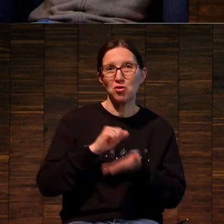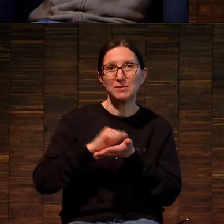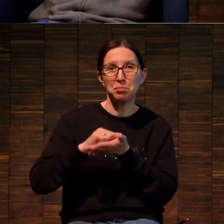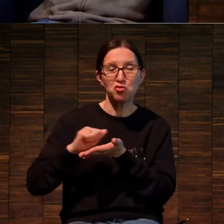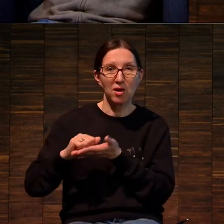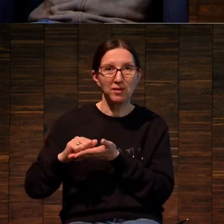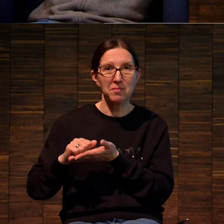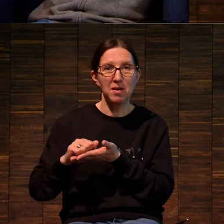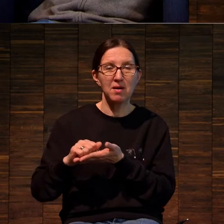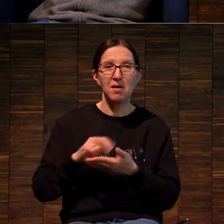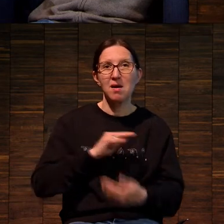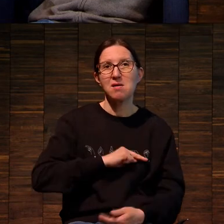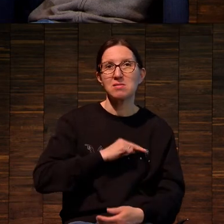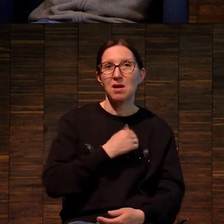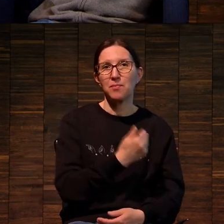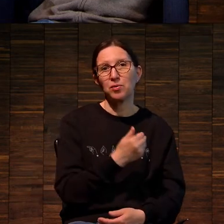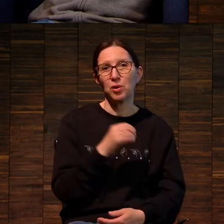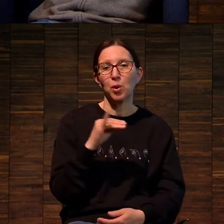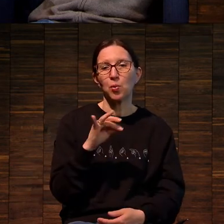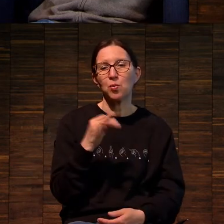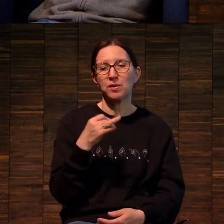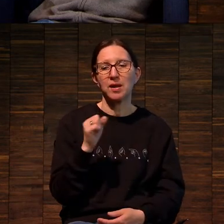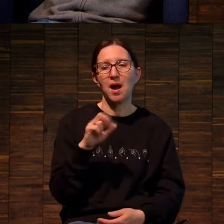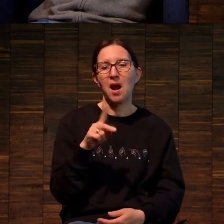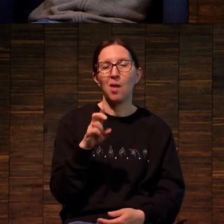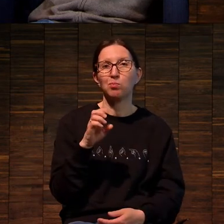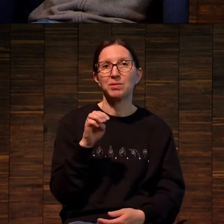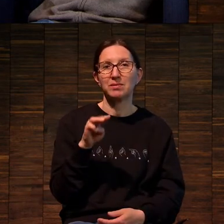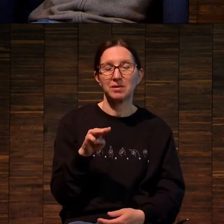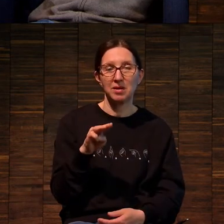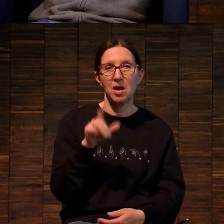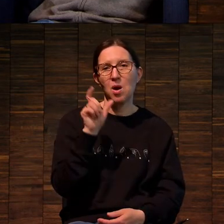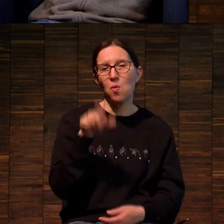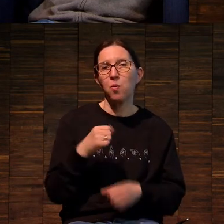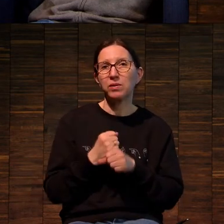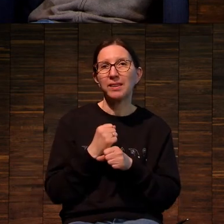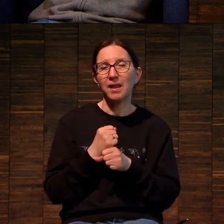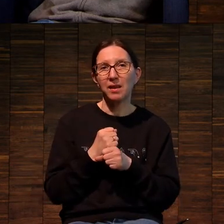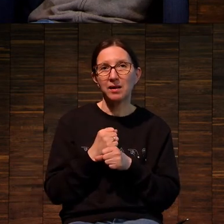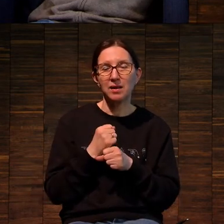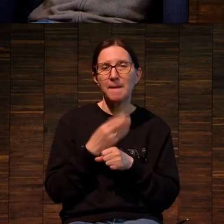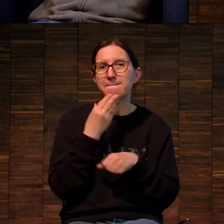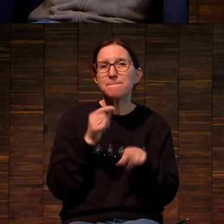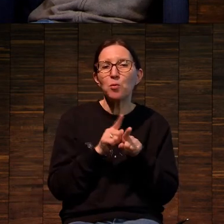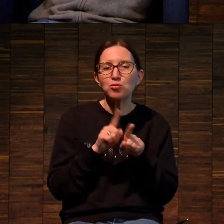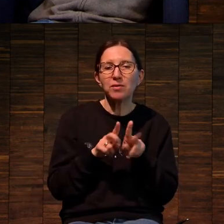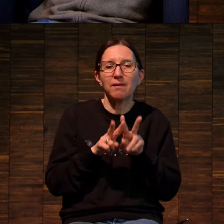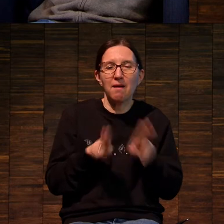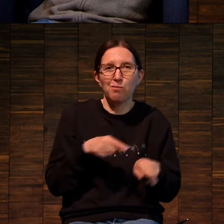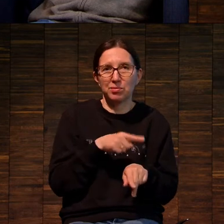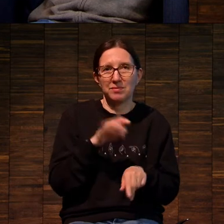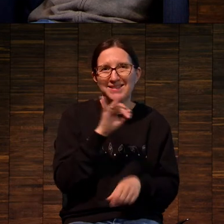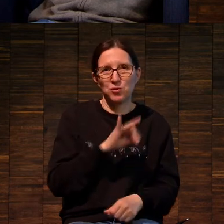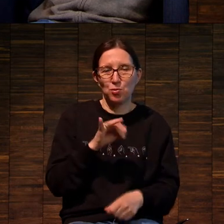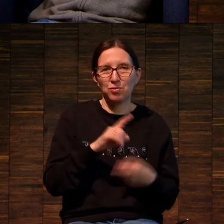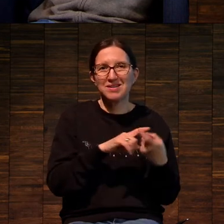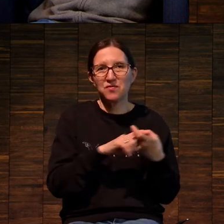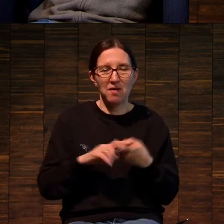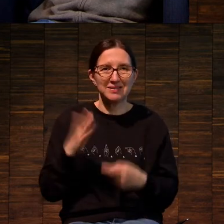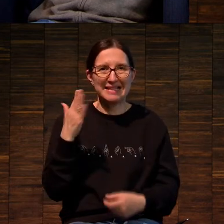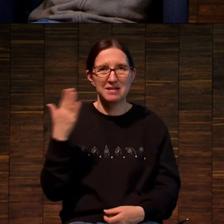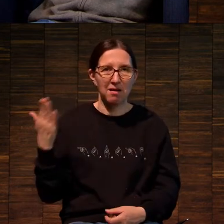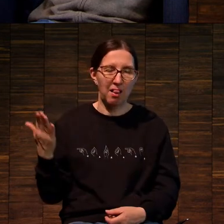работы Юры Альберта, который делает почти такую же историю, связанную с